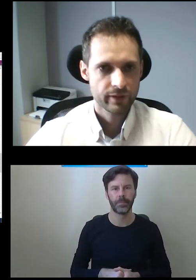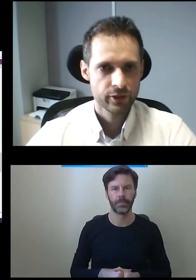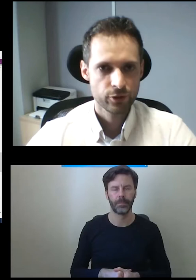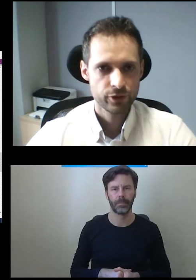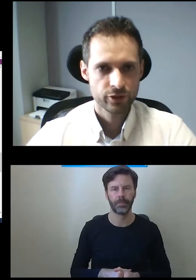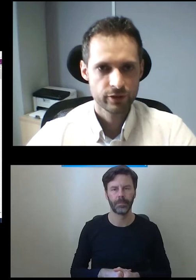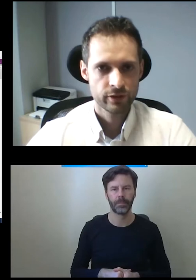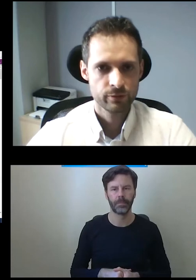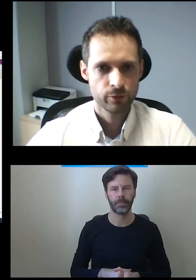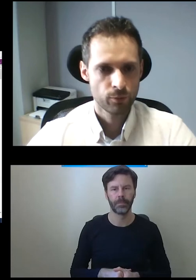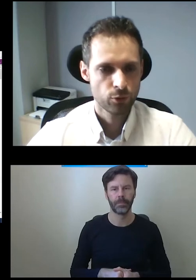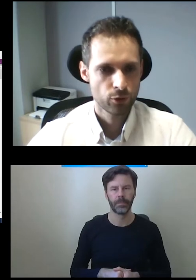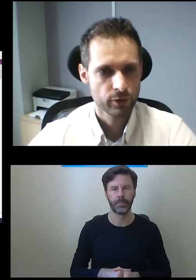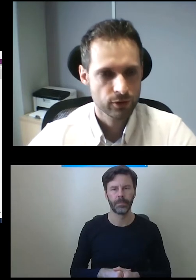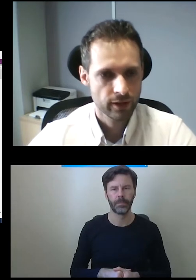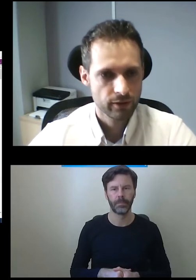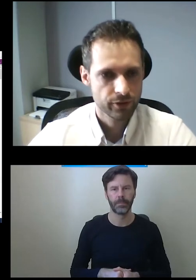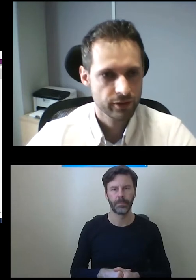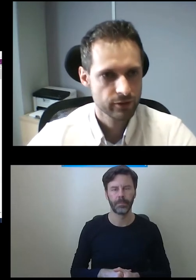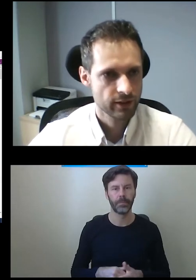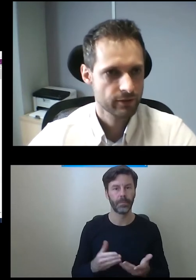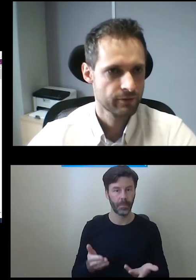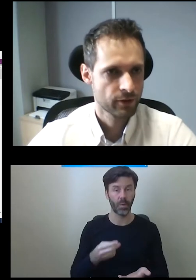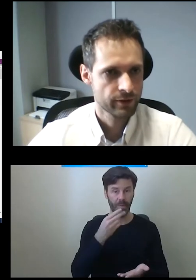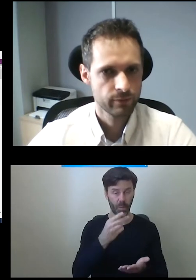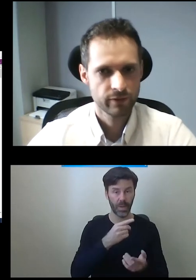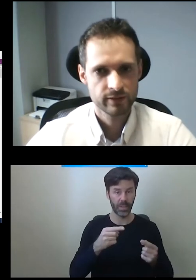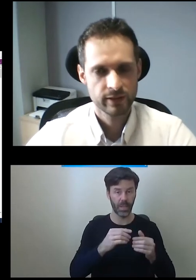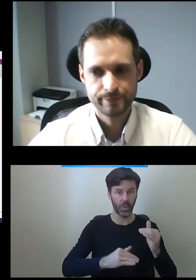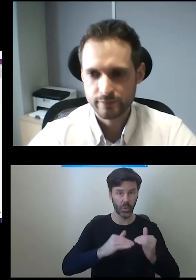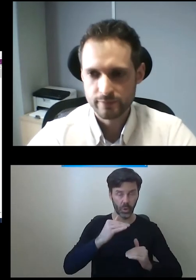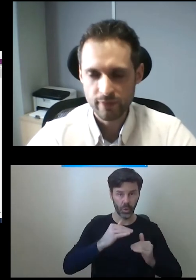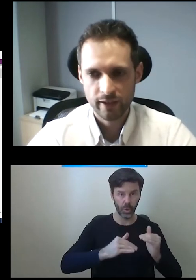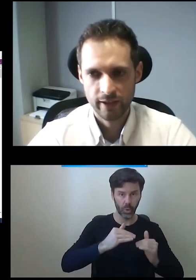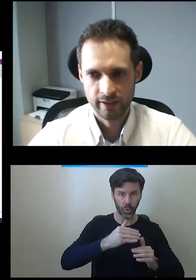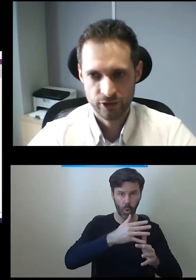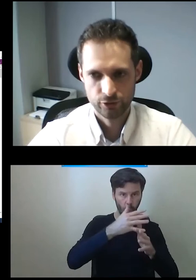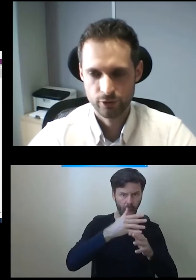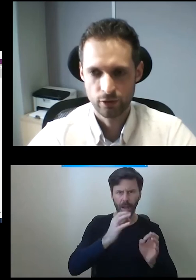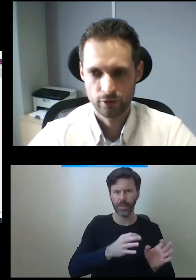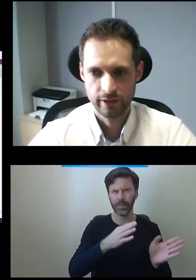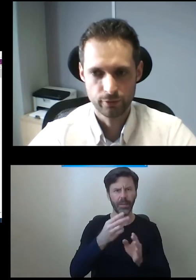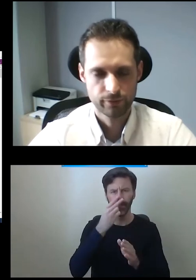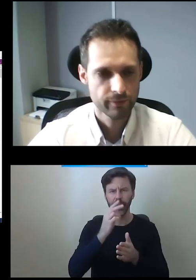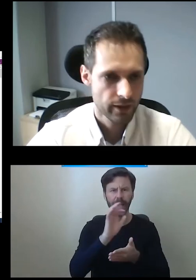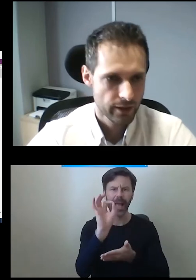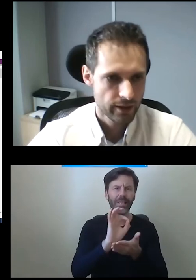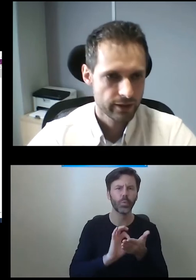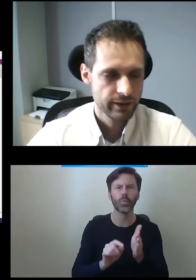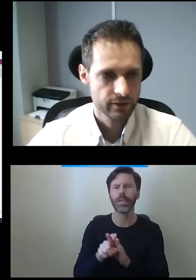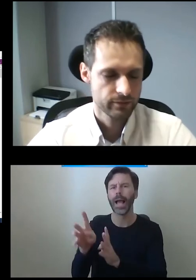Jeśli chodzi, jesteśmy po okrągłych schodach właśnie, to tak wyglądają mniej więcej nasze rysunki do klientów.